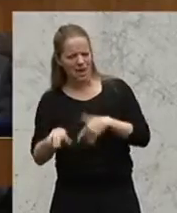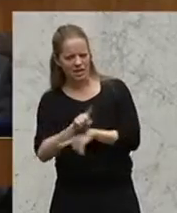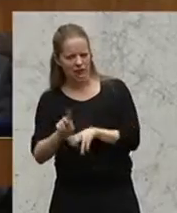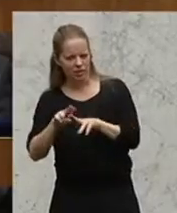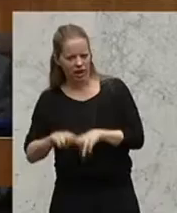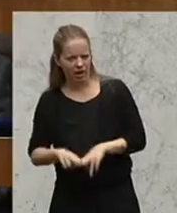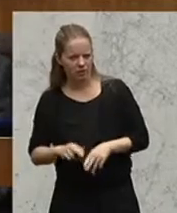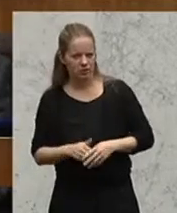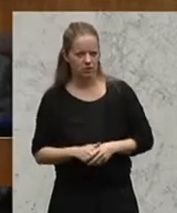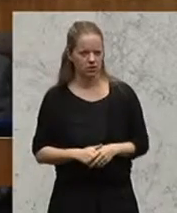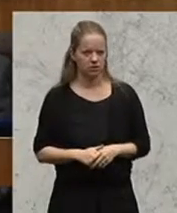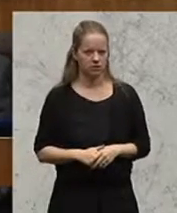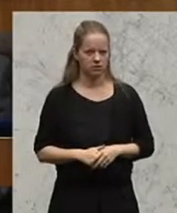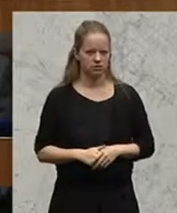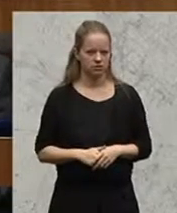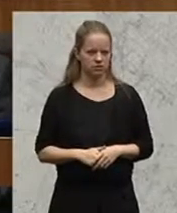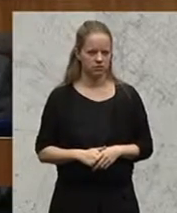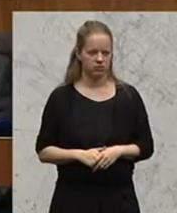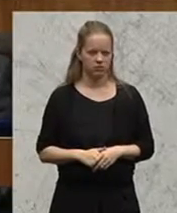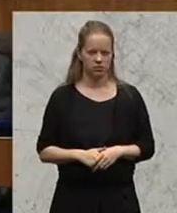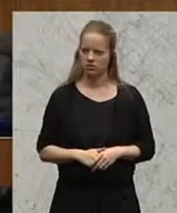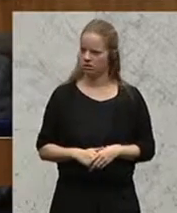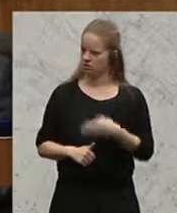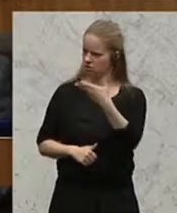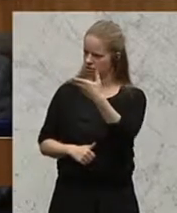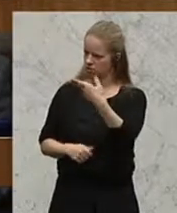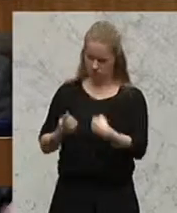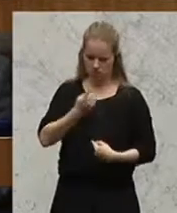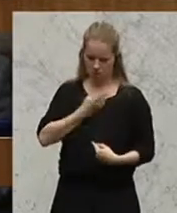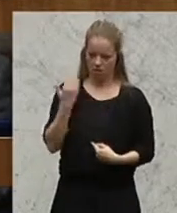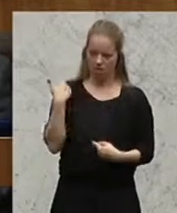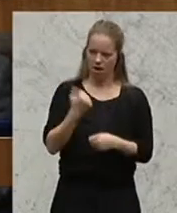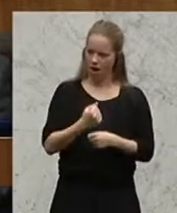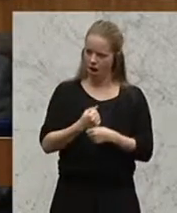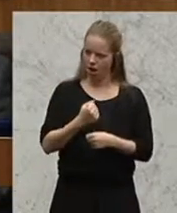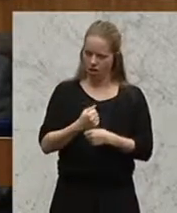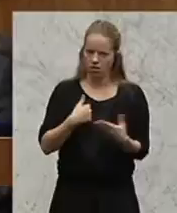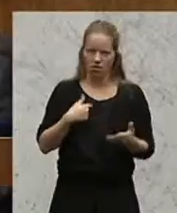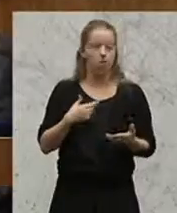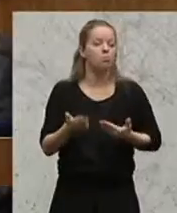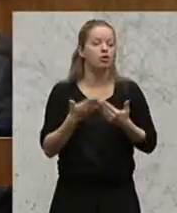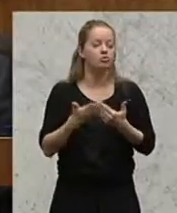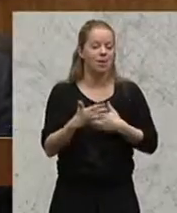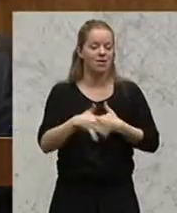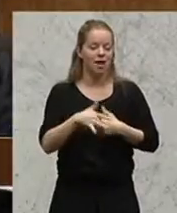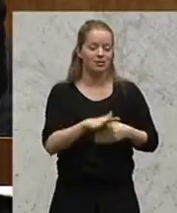ja, zum Beispiel im Gastgewerbe. Wissen Sie, darum kenne ich mich das so gut aus.